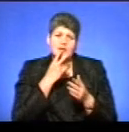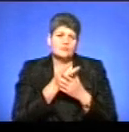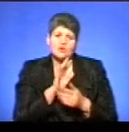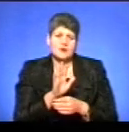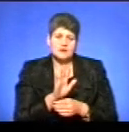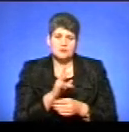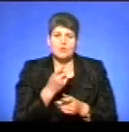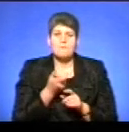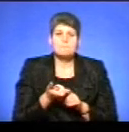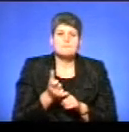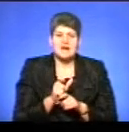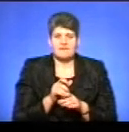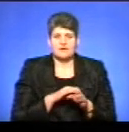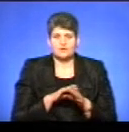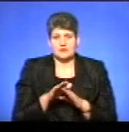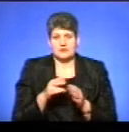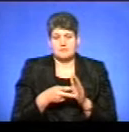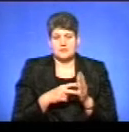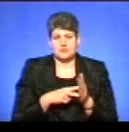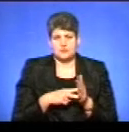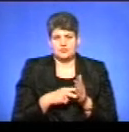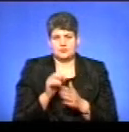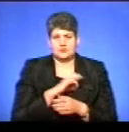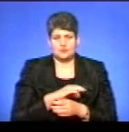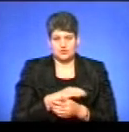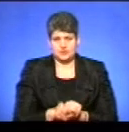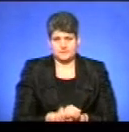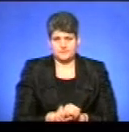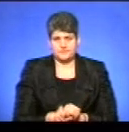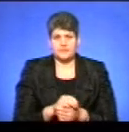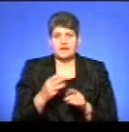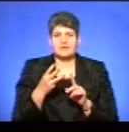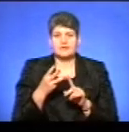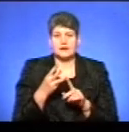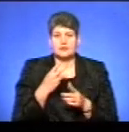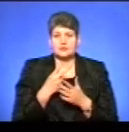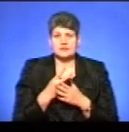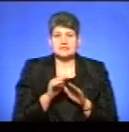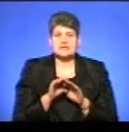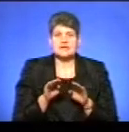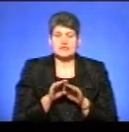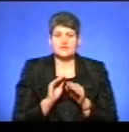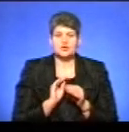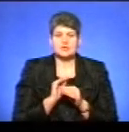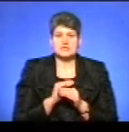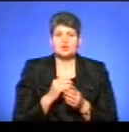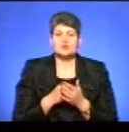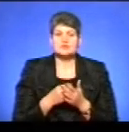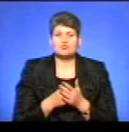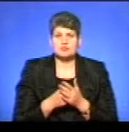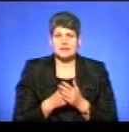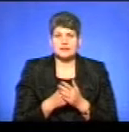перевиконання плану надходження і позитивну динаміку. Третій показник – це рівень дотаційності бюджетів,